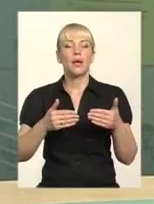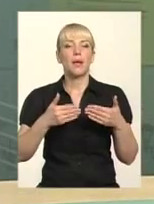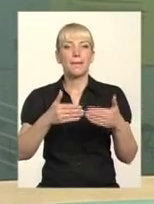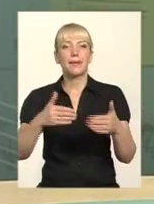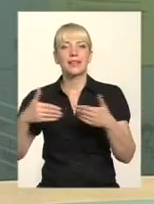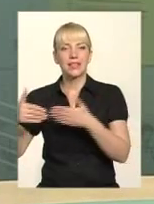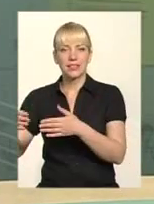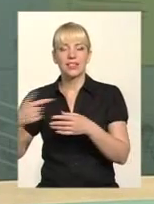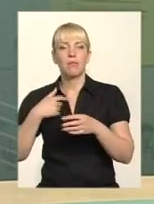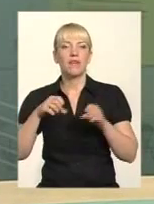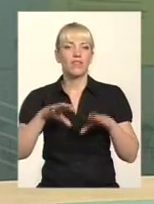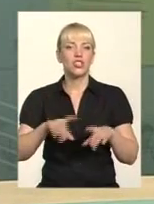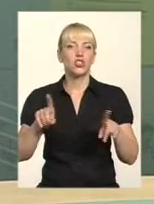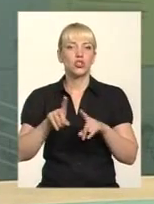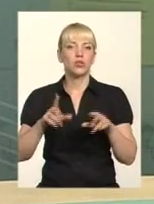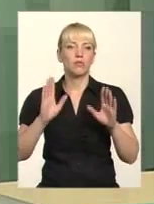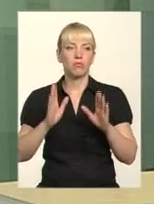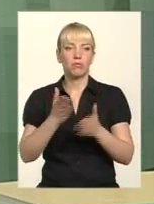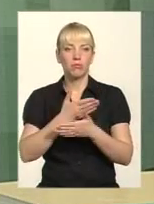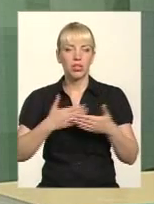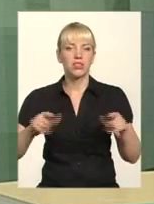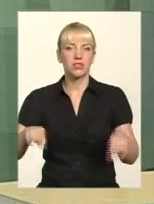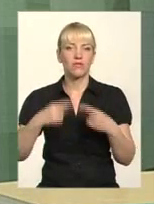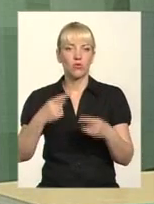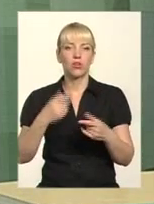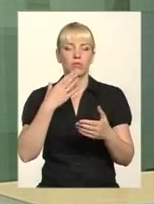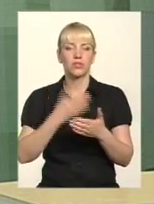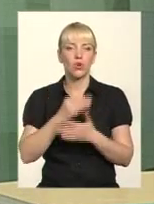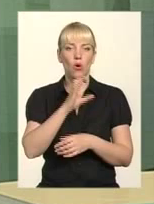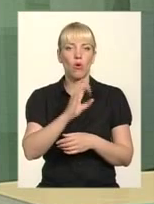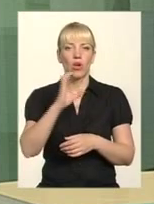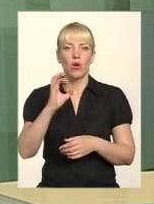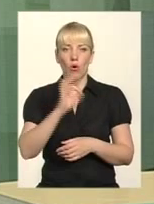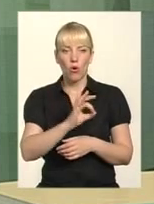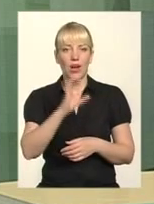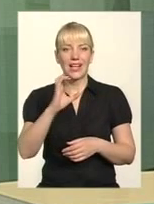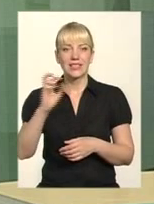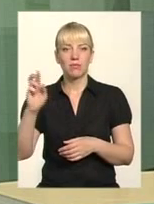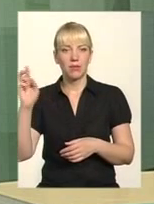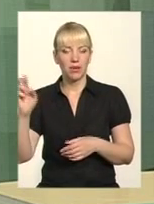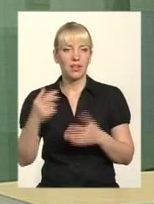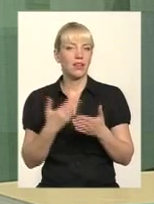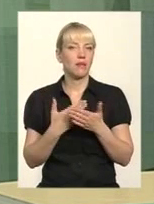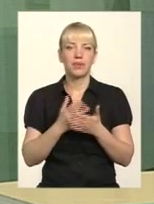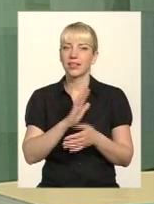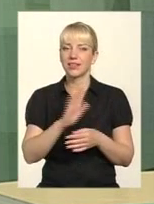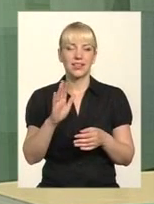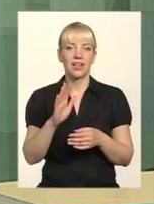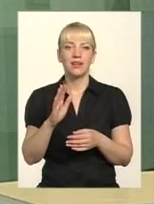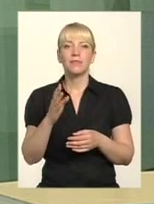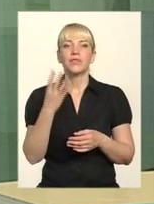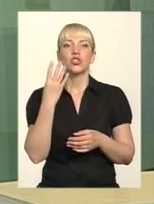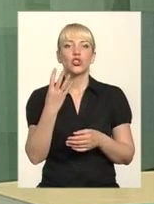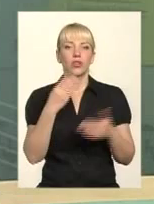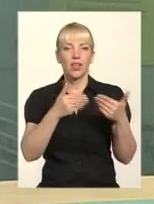вирішили, що ми створимо своє ОСББ. Не в межах навіть всього будинку, а лише два під'їзди, які